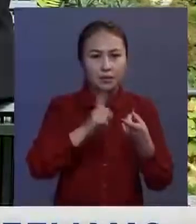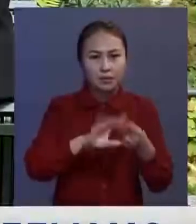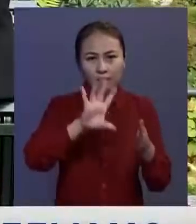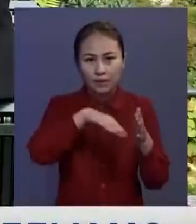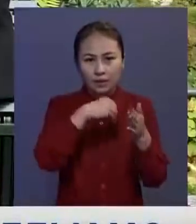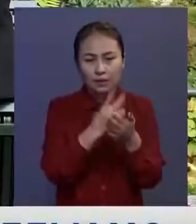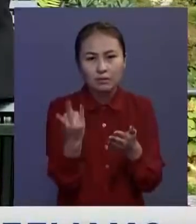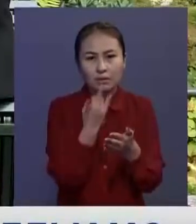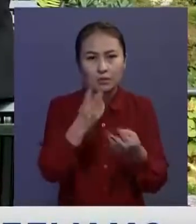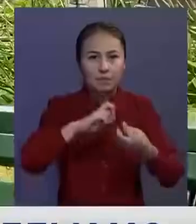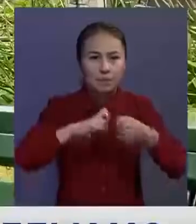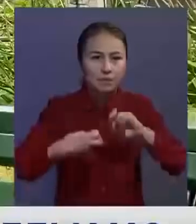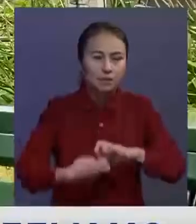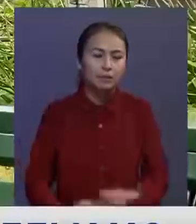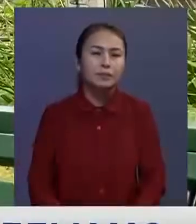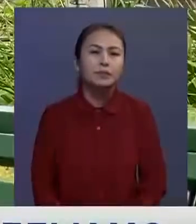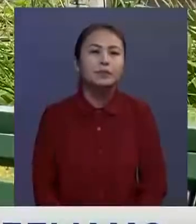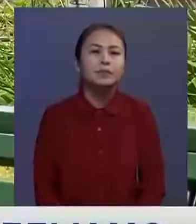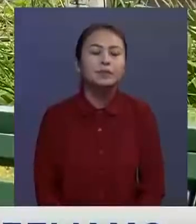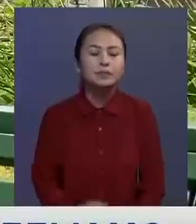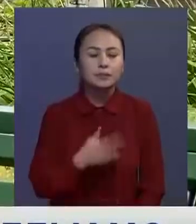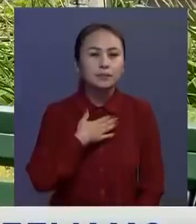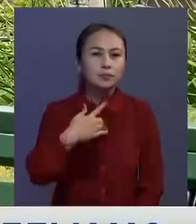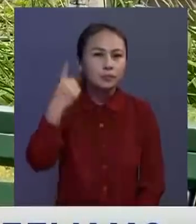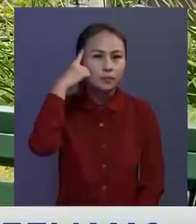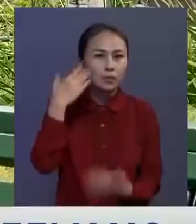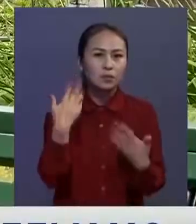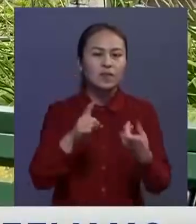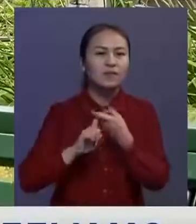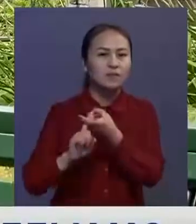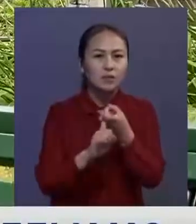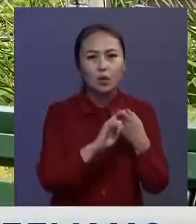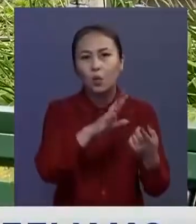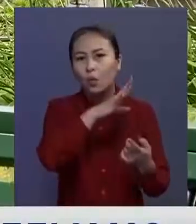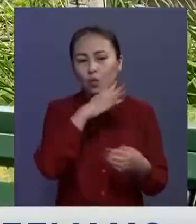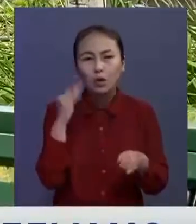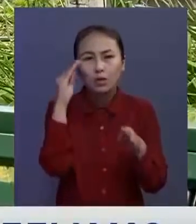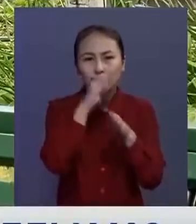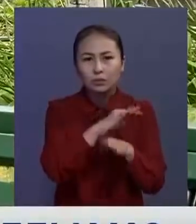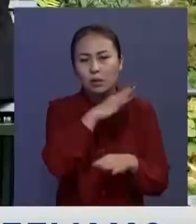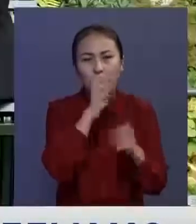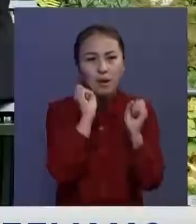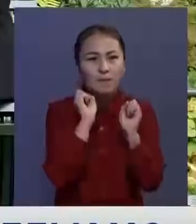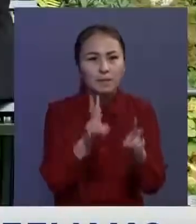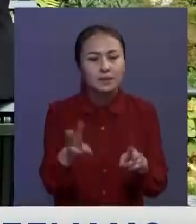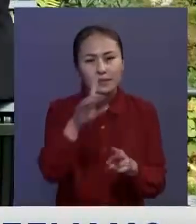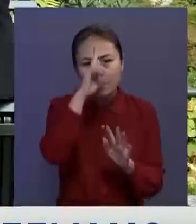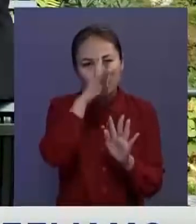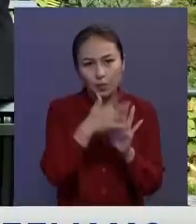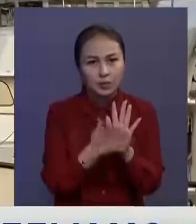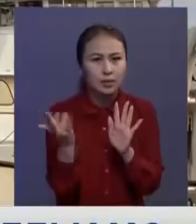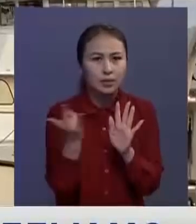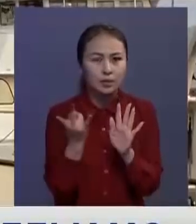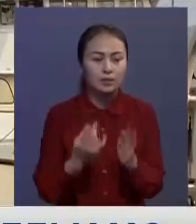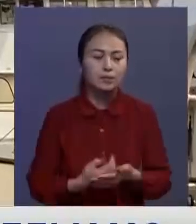әлі күмгі дейін мазалайды екен. Меніңше біз бұл вирустың көб ойлағаннанда әлдегайда қауіптекенін мойындауымыз керек.